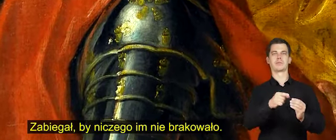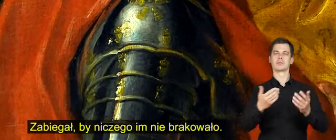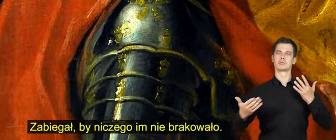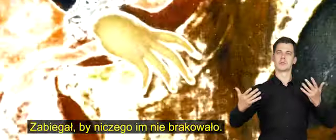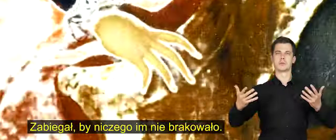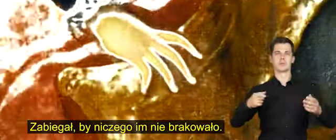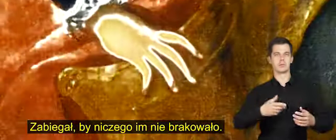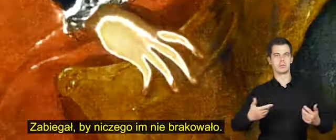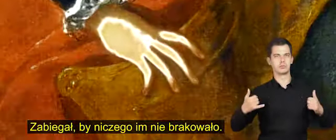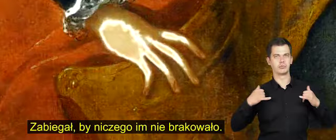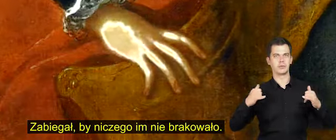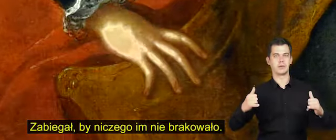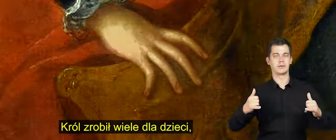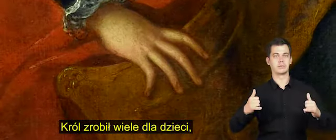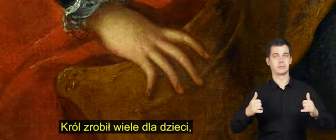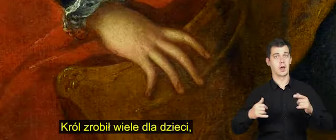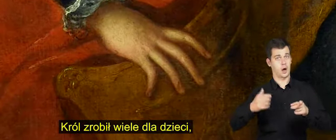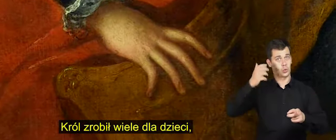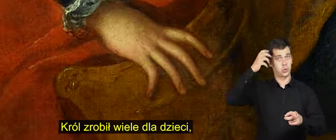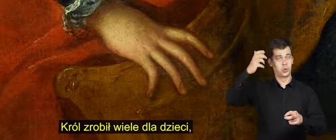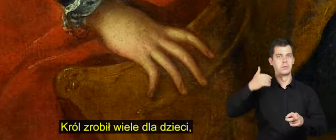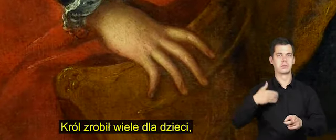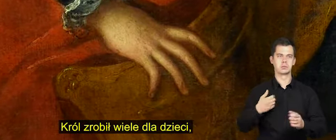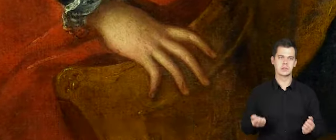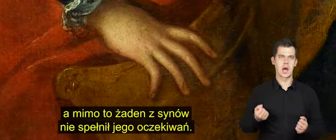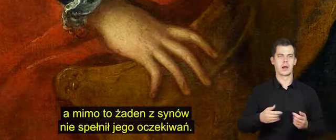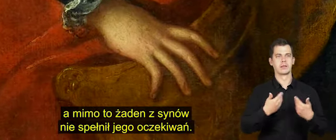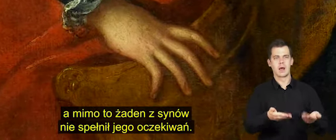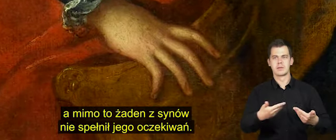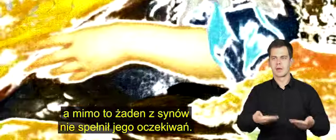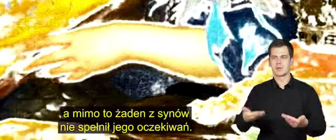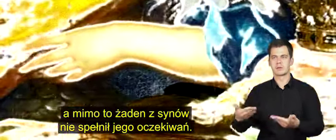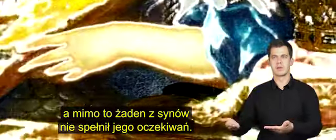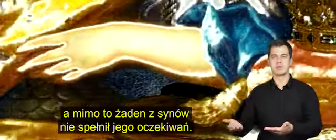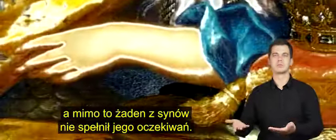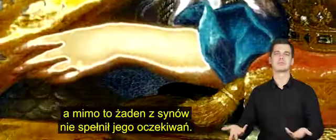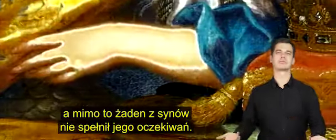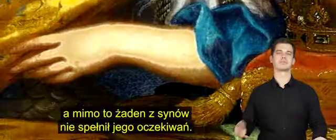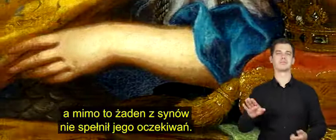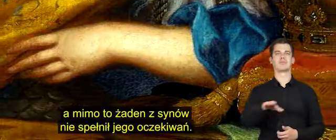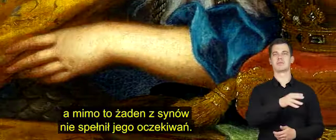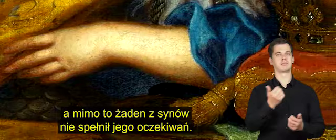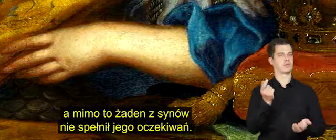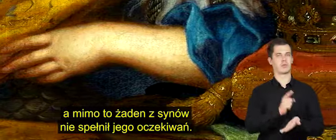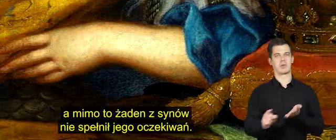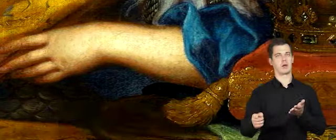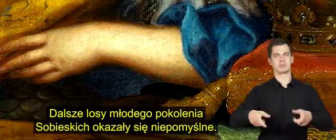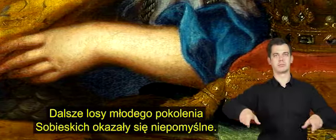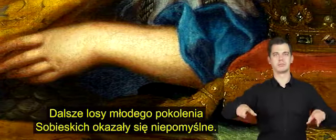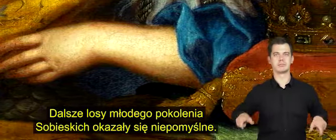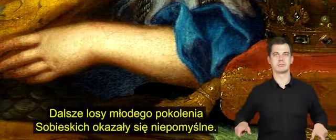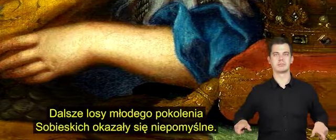Zabiegał, niczego im nie brakowało. Król zrobił wiele dla dzieci, a mimo to żaden z synów nie spełnił jego oczekiwań.